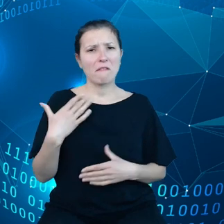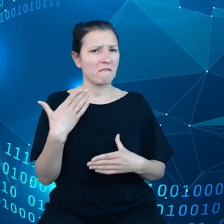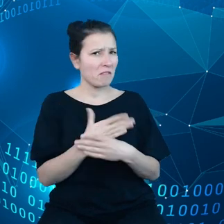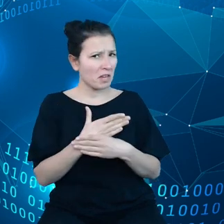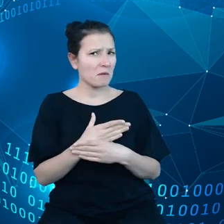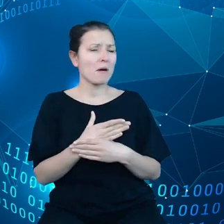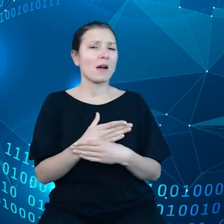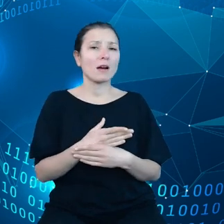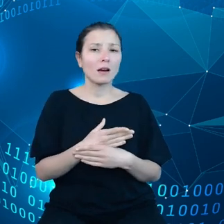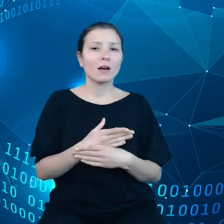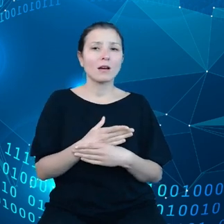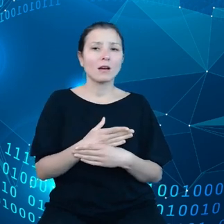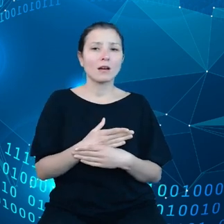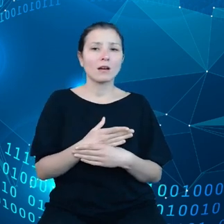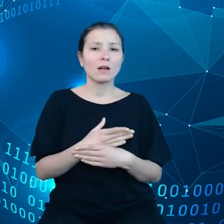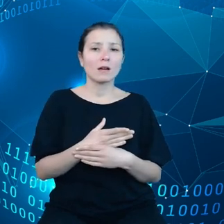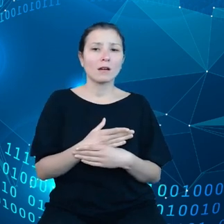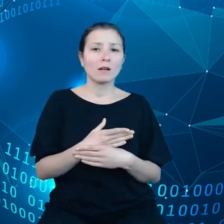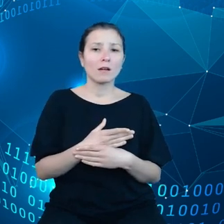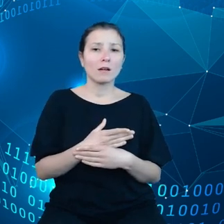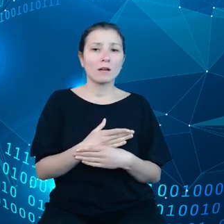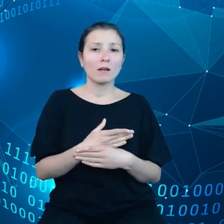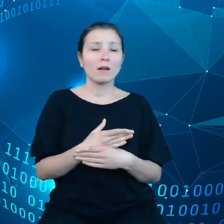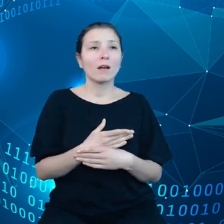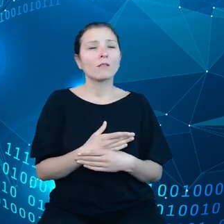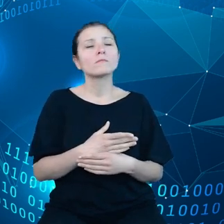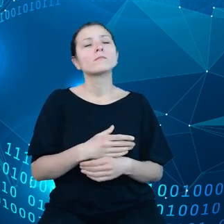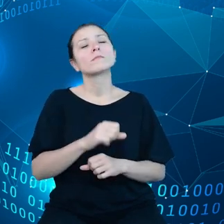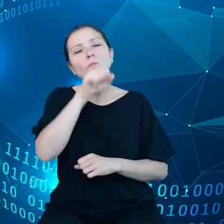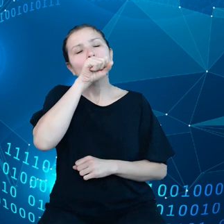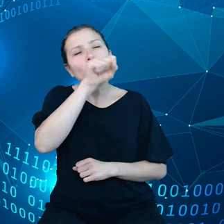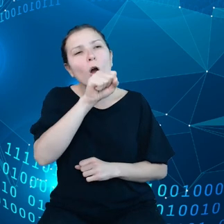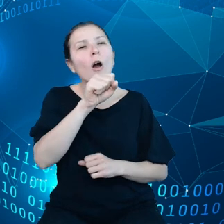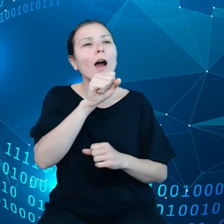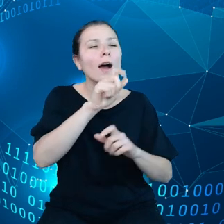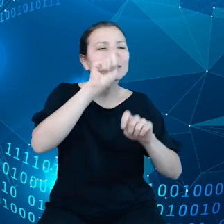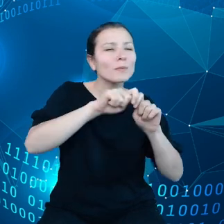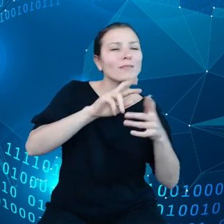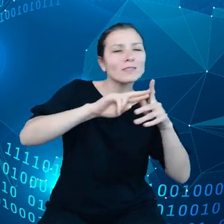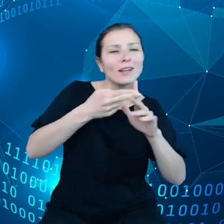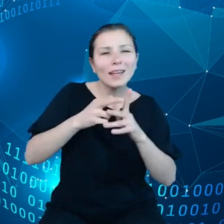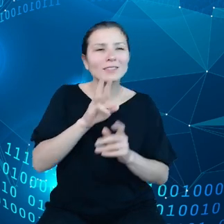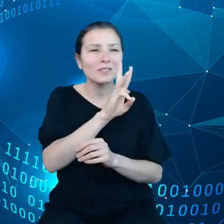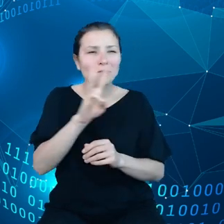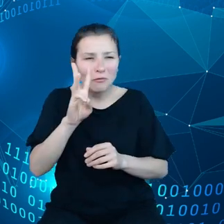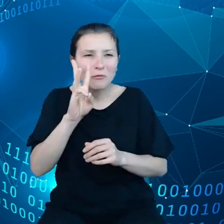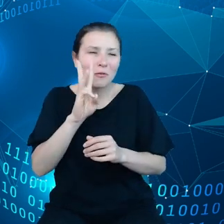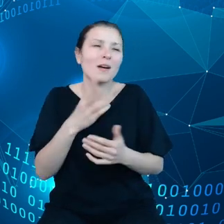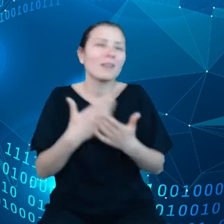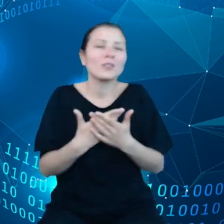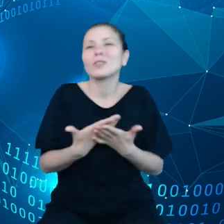nie wchodzi do rejestrów z miłości w ramach hobby, w ramach spędzenia wolnego czasu. No od tego są oczywiście tacy ludzie, jak